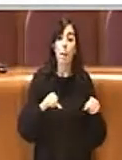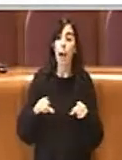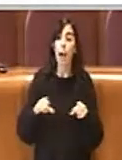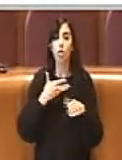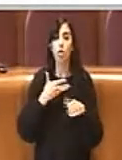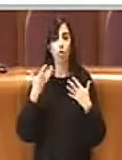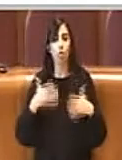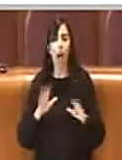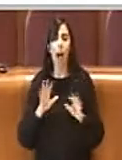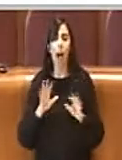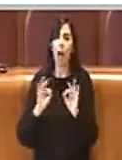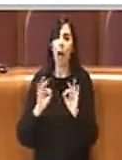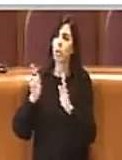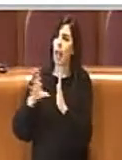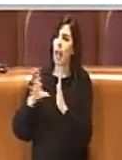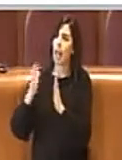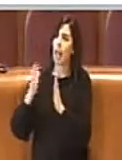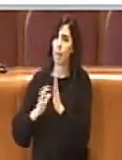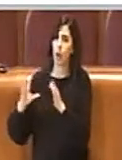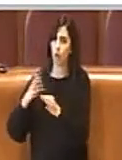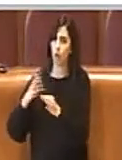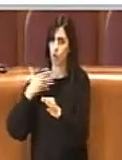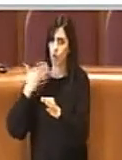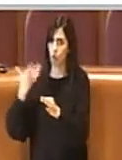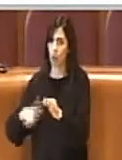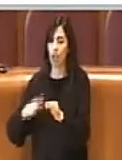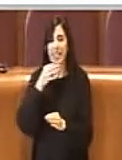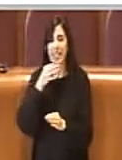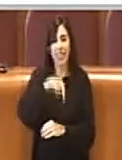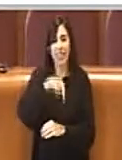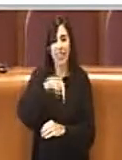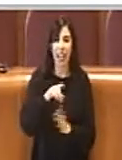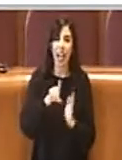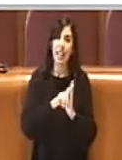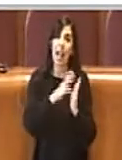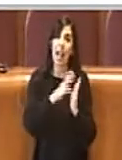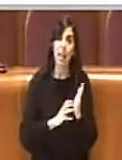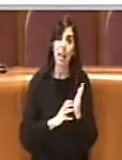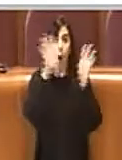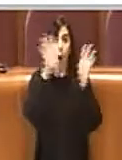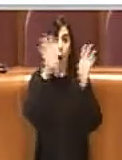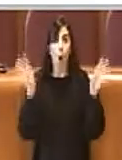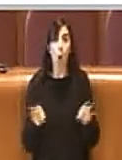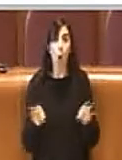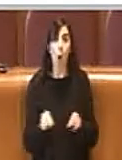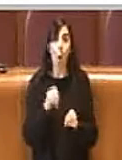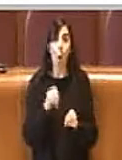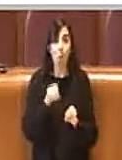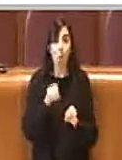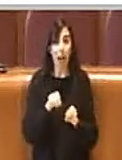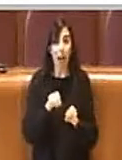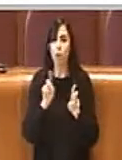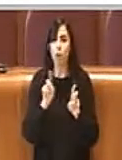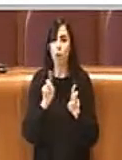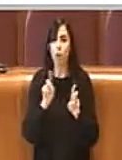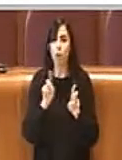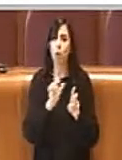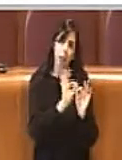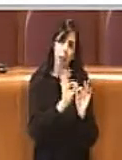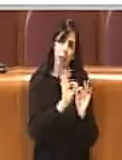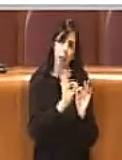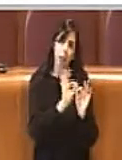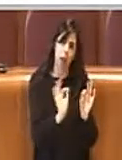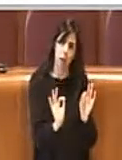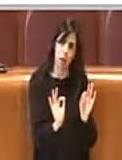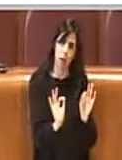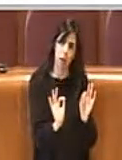quindi questa delibera che propongo non è esaustiva di tutto questo tema ma soltanto di alcuni aspetti. quindi riuscire a